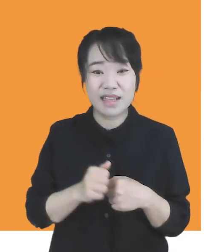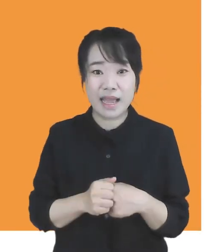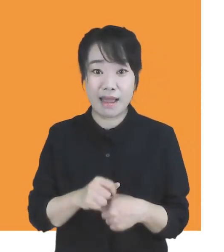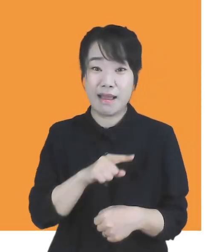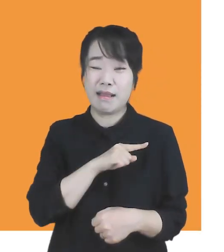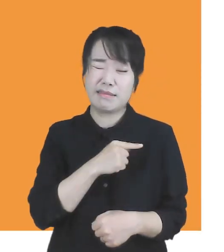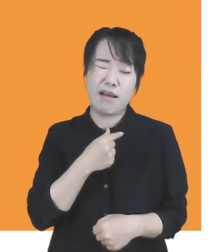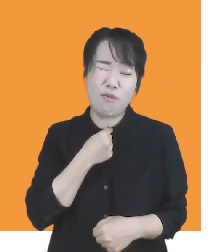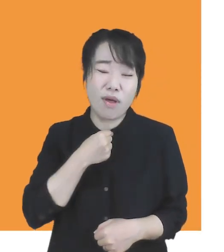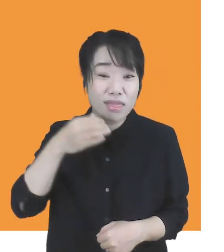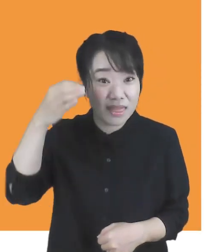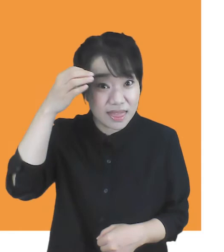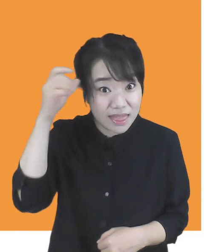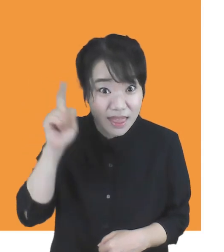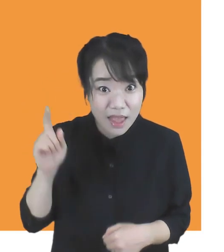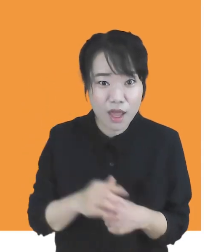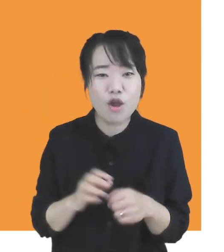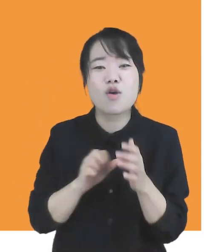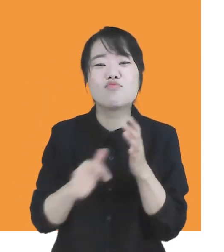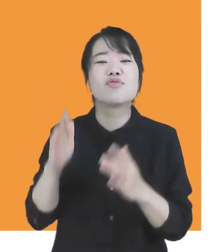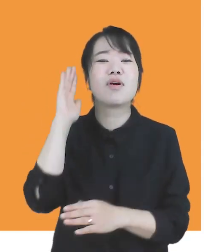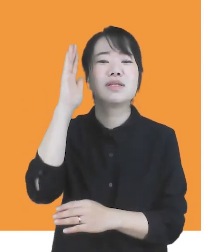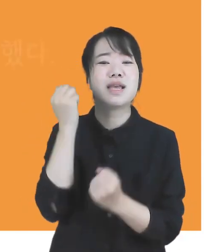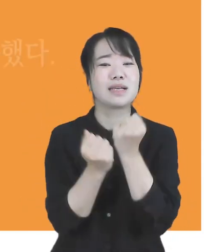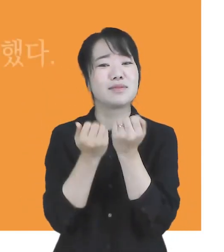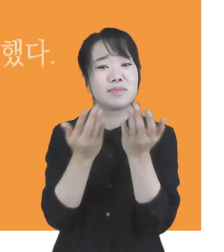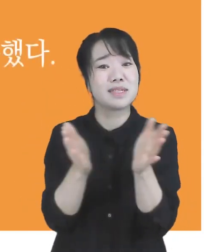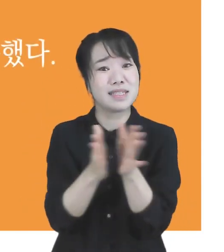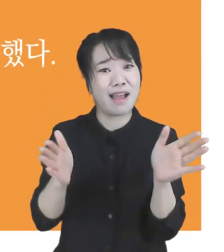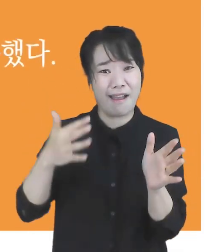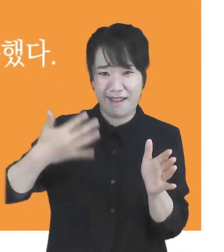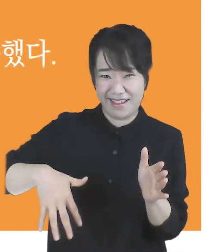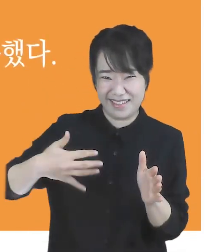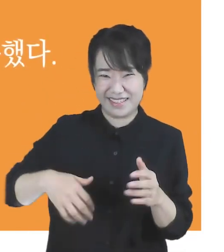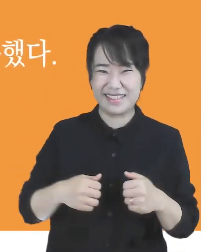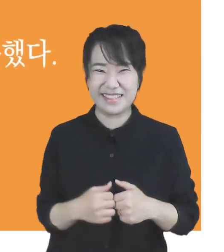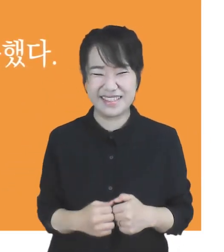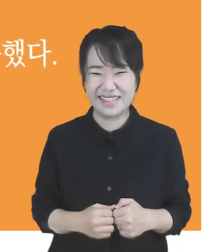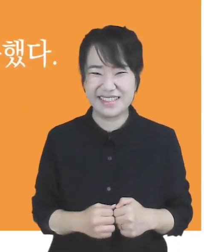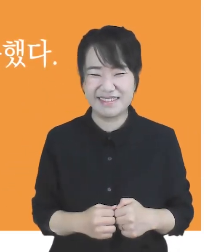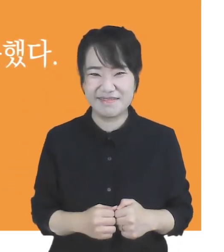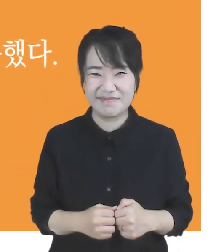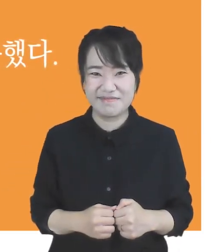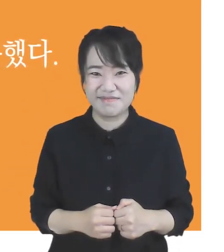하지만 제일 하고 싶었던 나의 물건 이야기를 시작하지는 못했다.